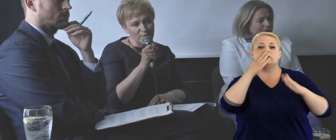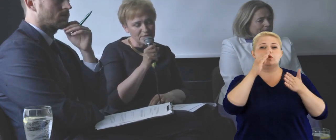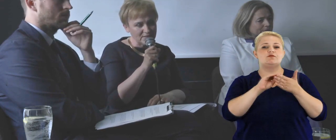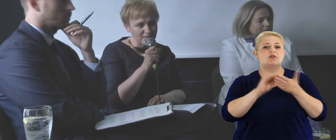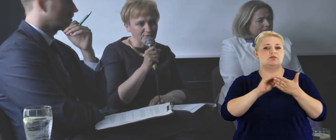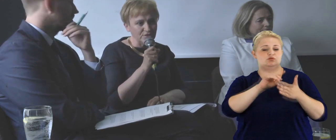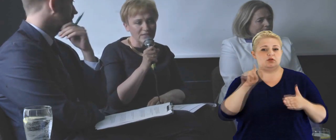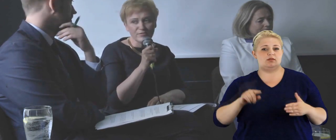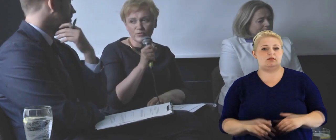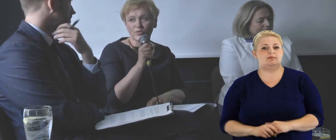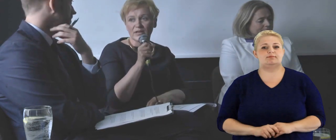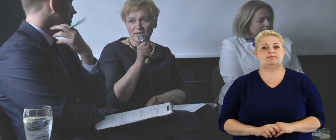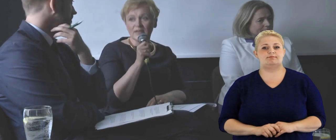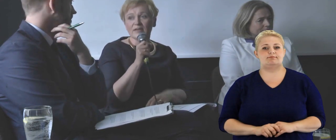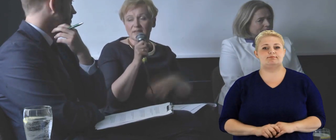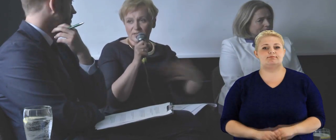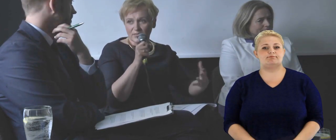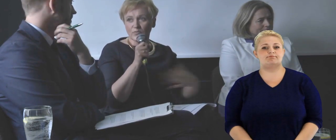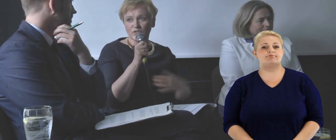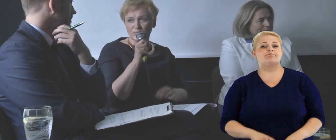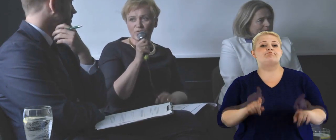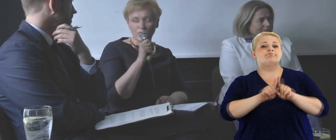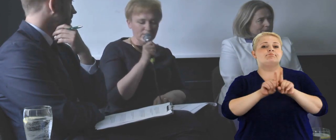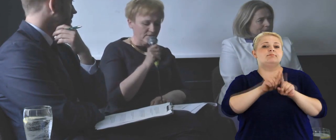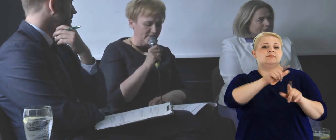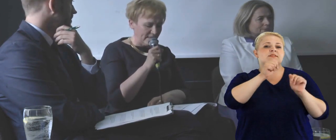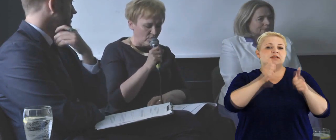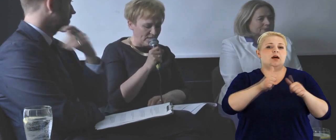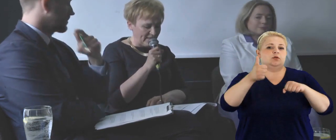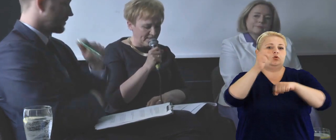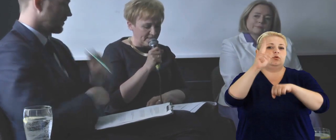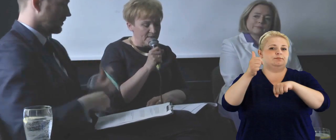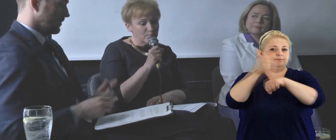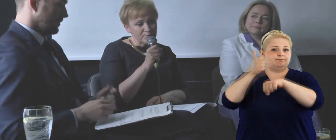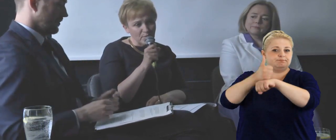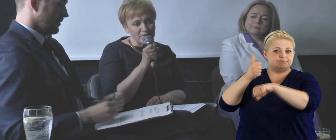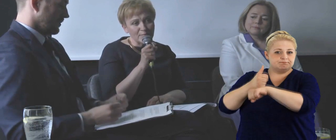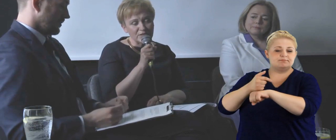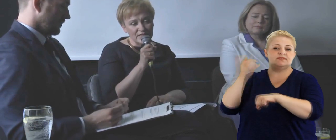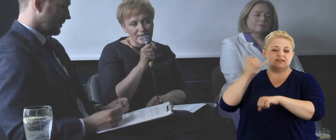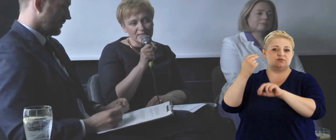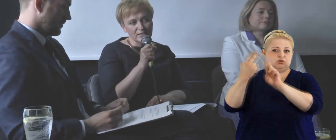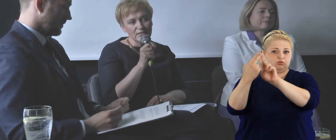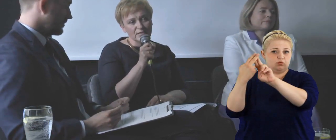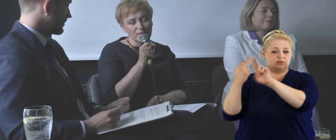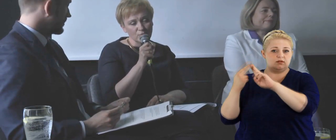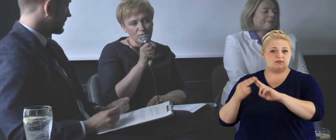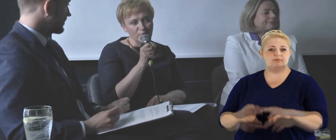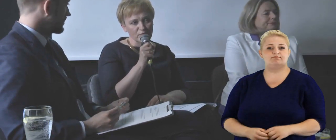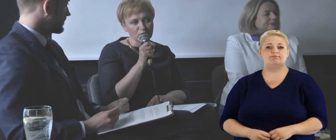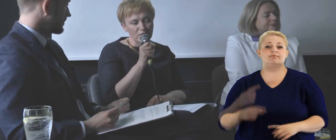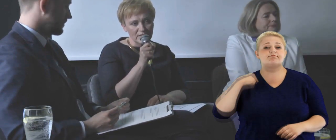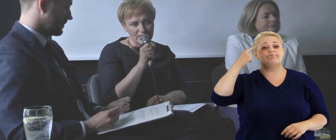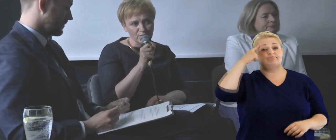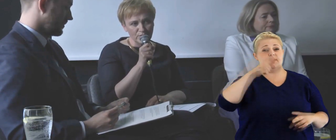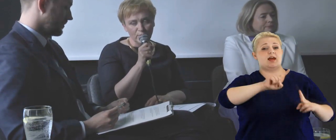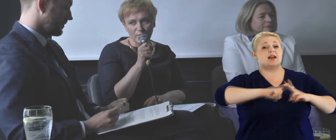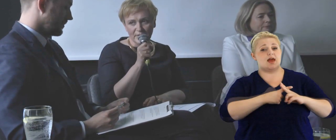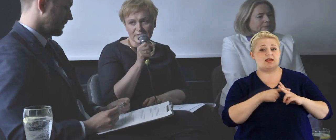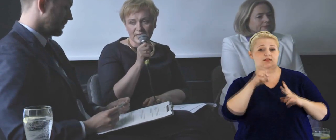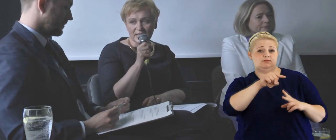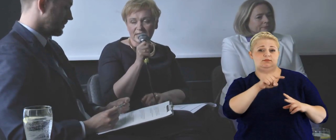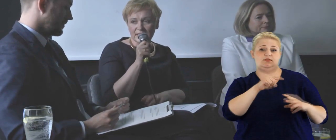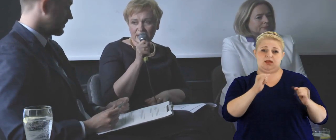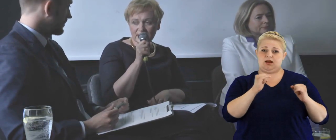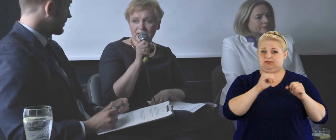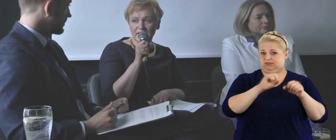rola stałych przedstawicielstw, które utrzymują te kontakty. Przypominam, że rejestr, który obowiązuje teraz w Unii